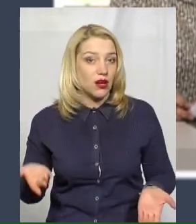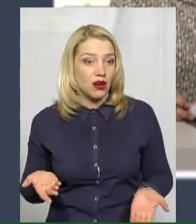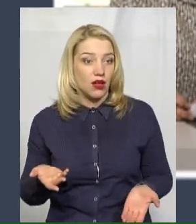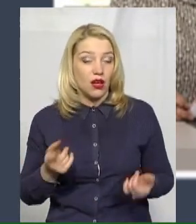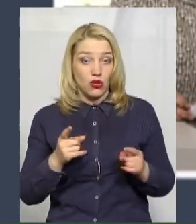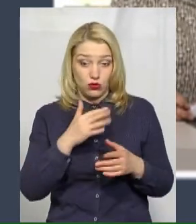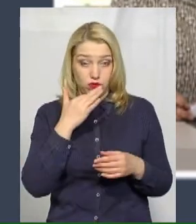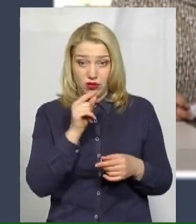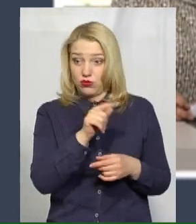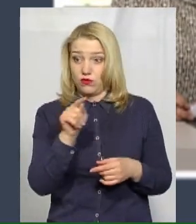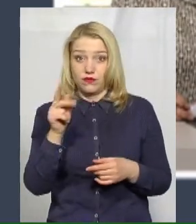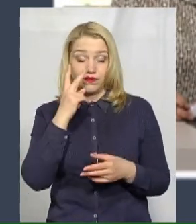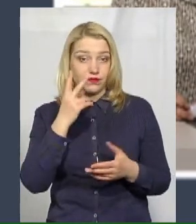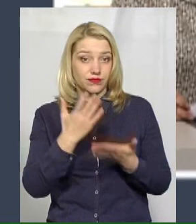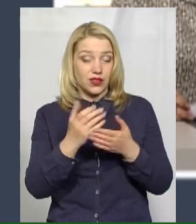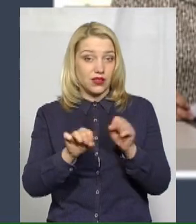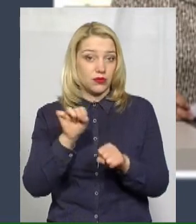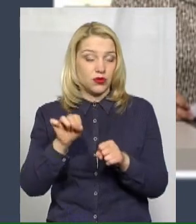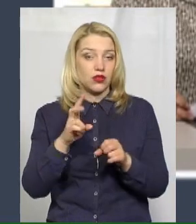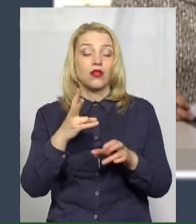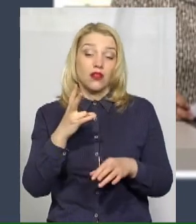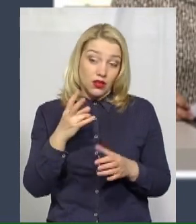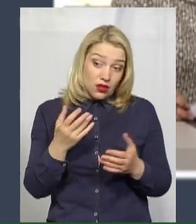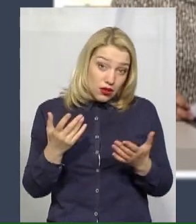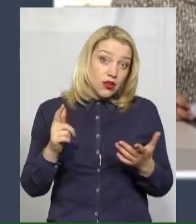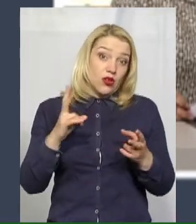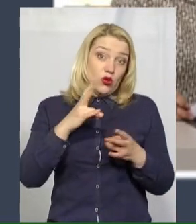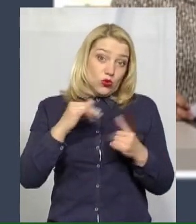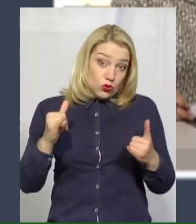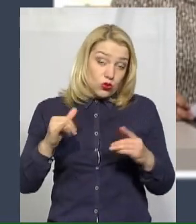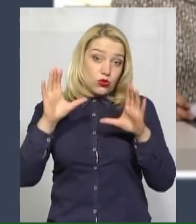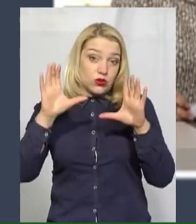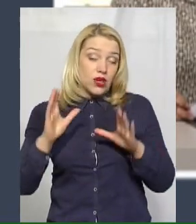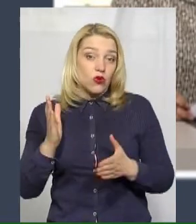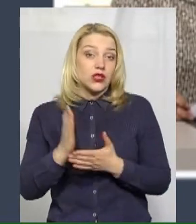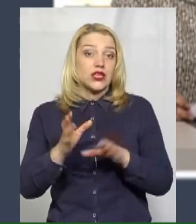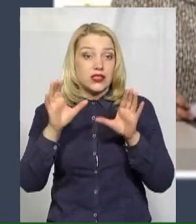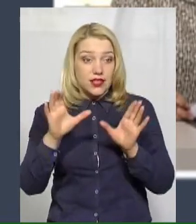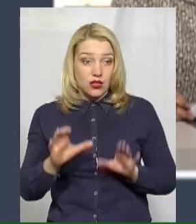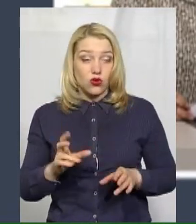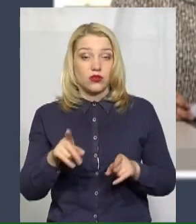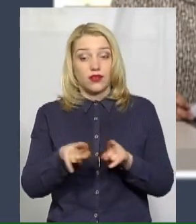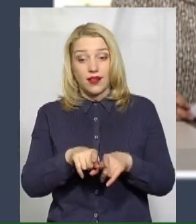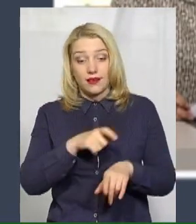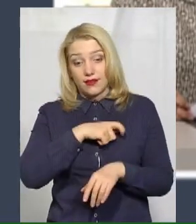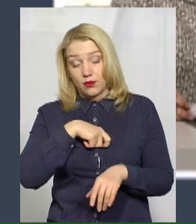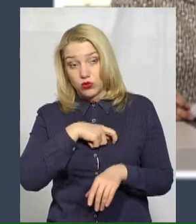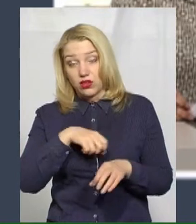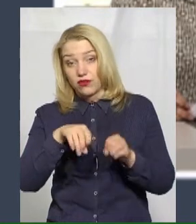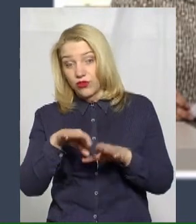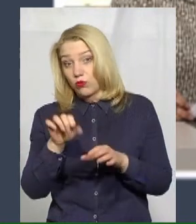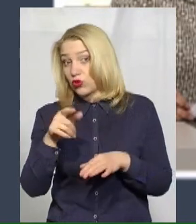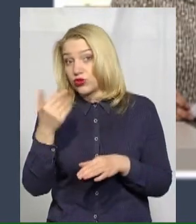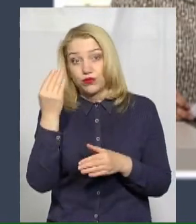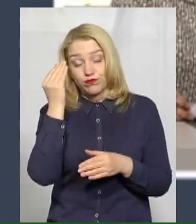чого іншого, якби, ну, знову ж таки, закон є закон, якби, прийняли, так депутати вирішили, можливо, їм видніше, вони